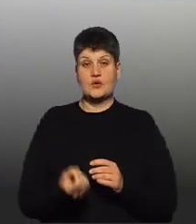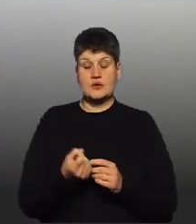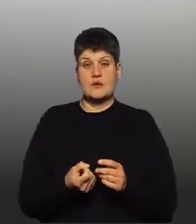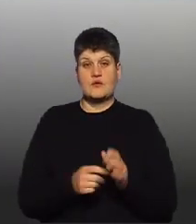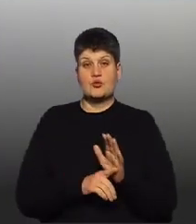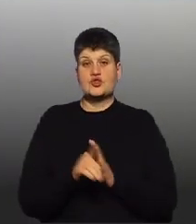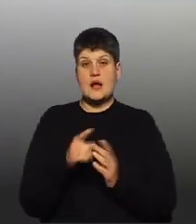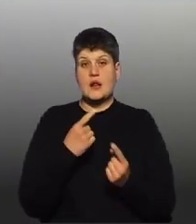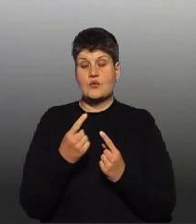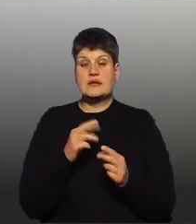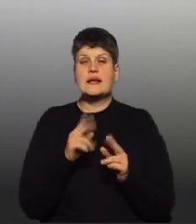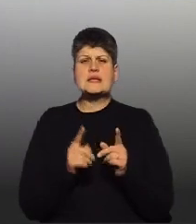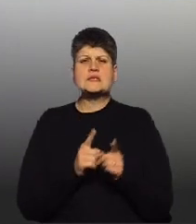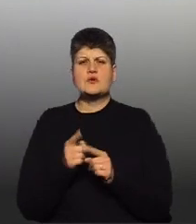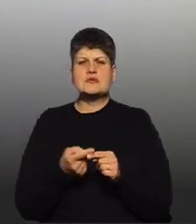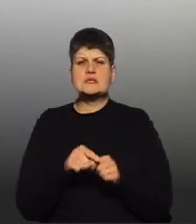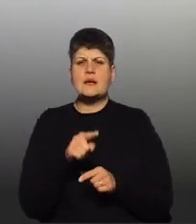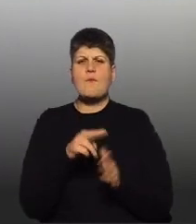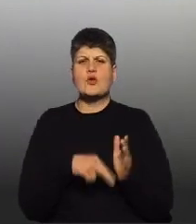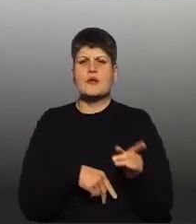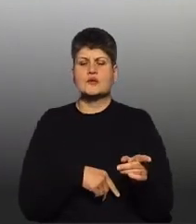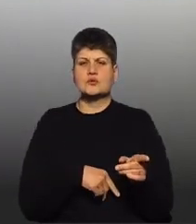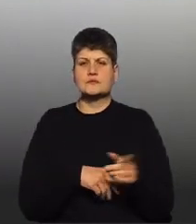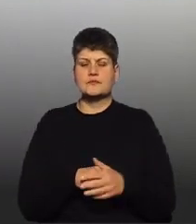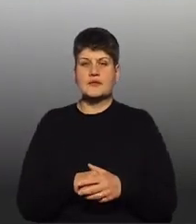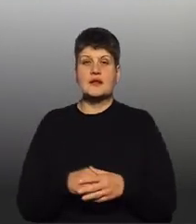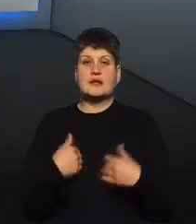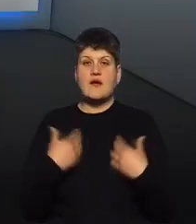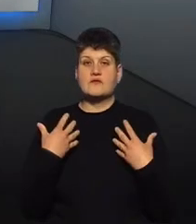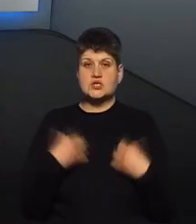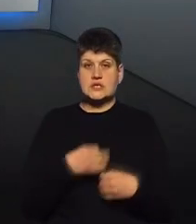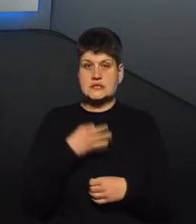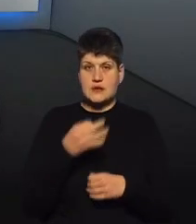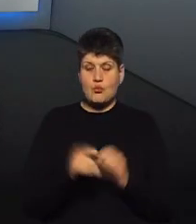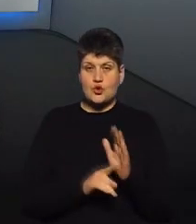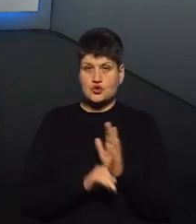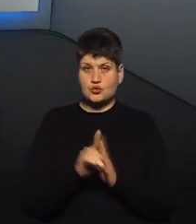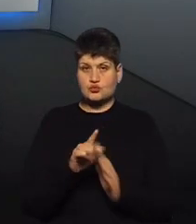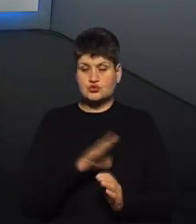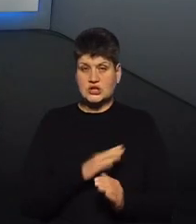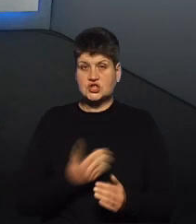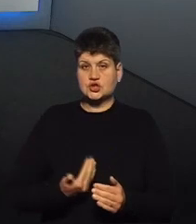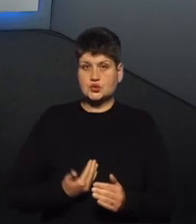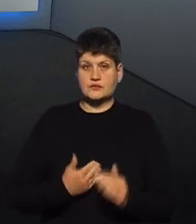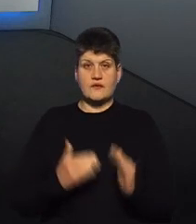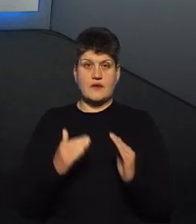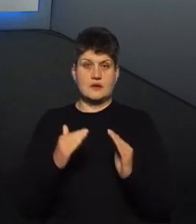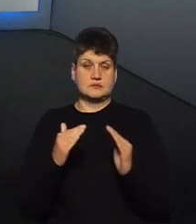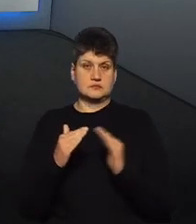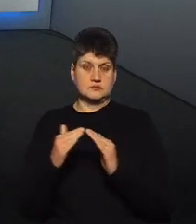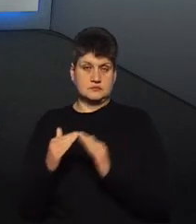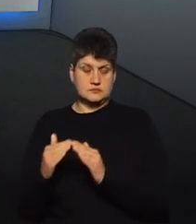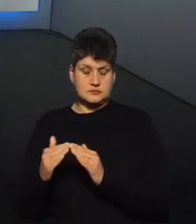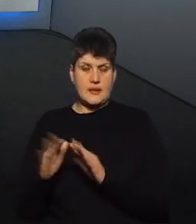змінювався цей податок? як змінювався, як я вже сказав, початково це була житлова нерухомість. Через рік